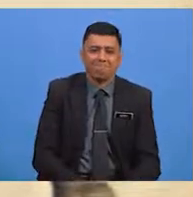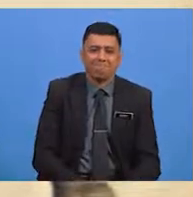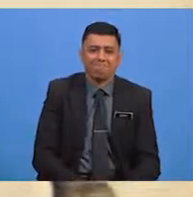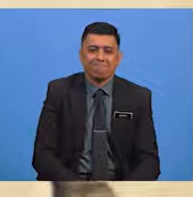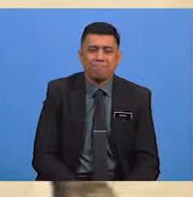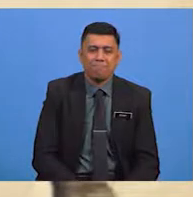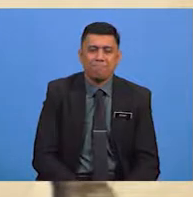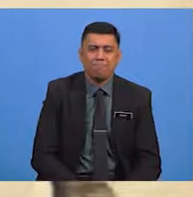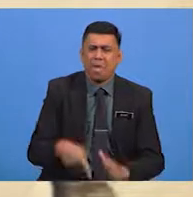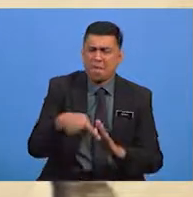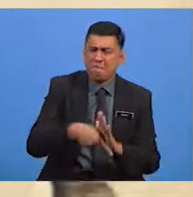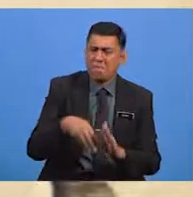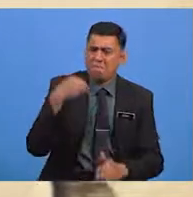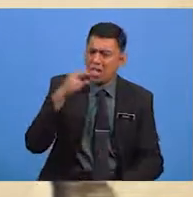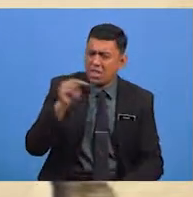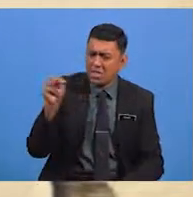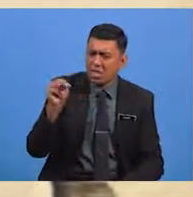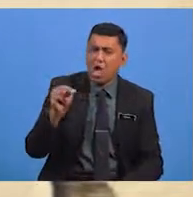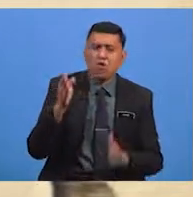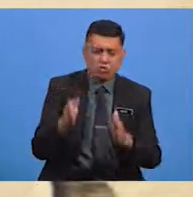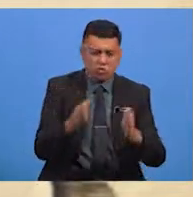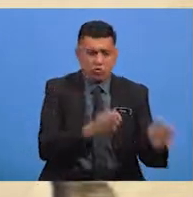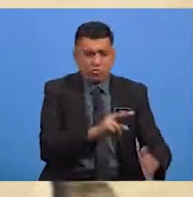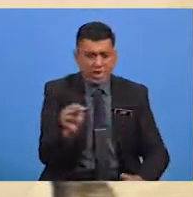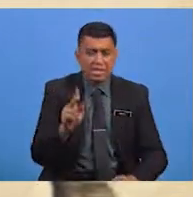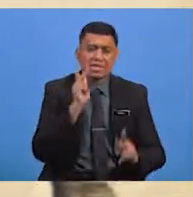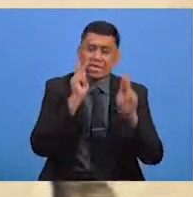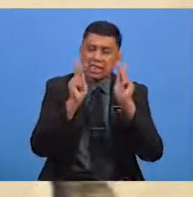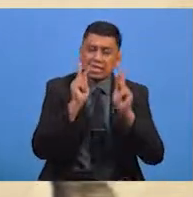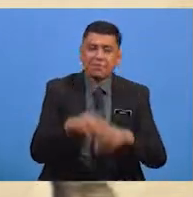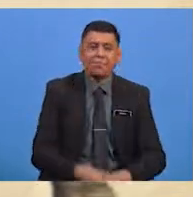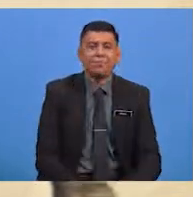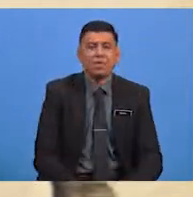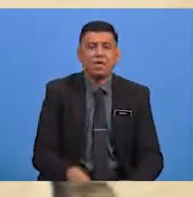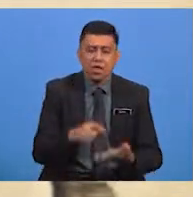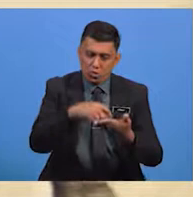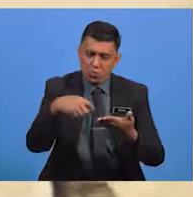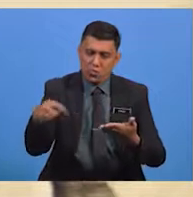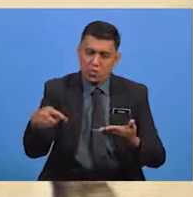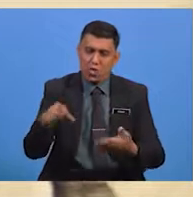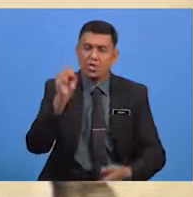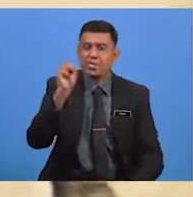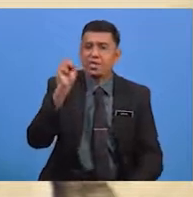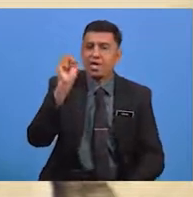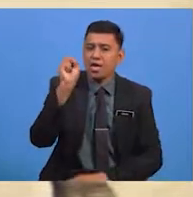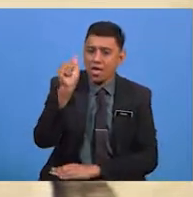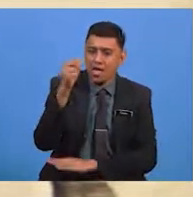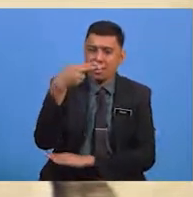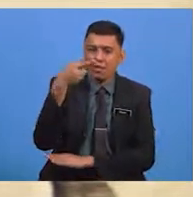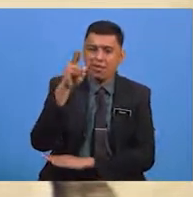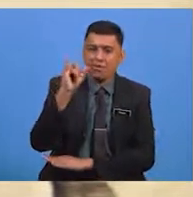Inversi Ialah Pembalikan Susunan Kata Contohnya Tuliskan Sahifah